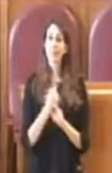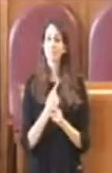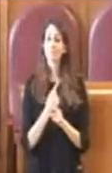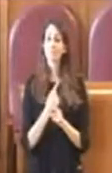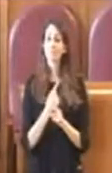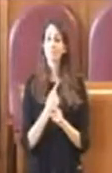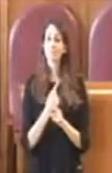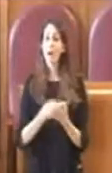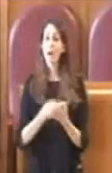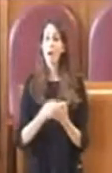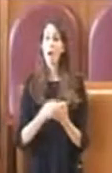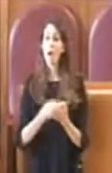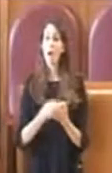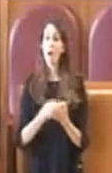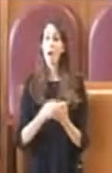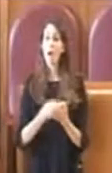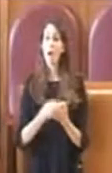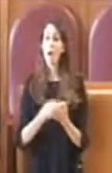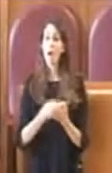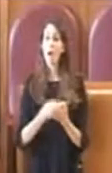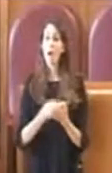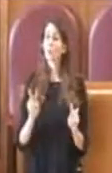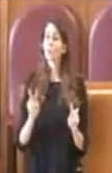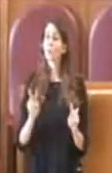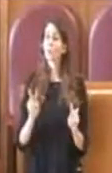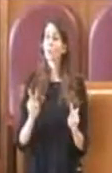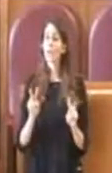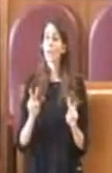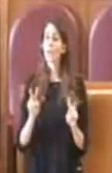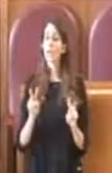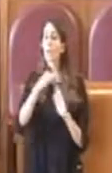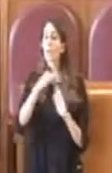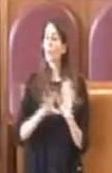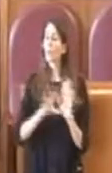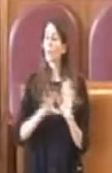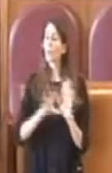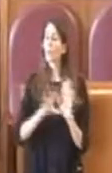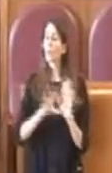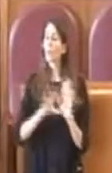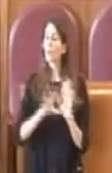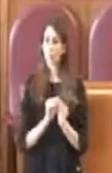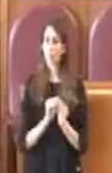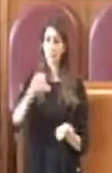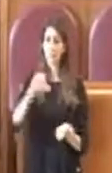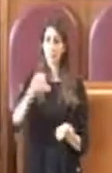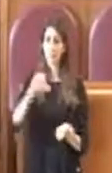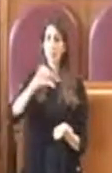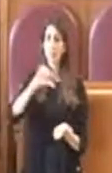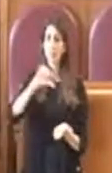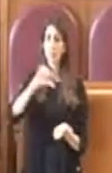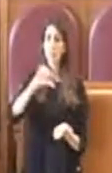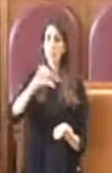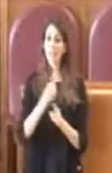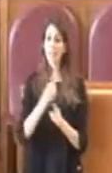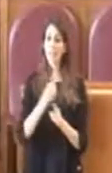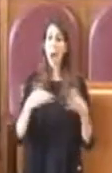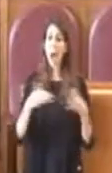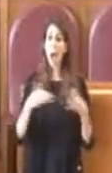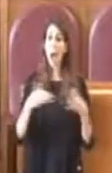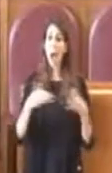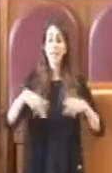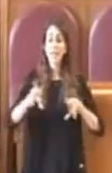riaprire gli stessi, i centri stessi nella sicurezza e più fornendo appunto,